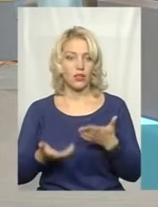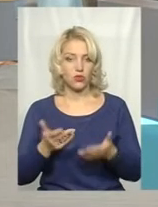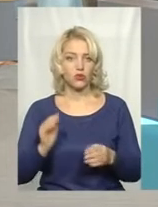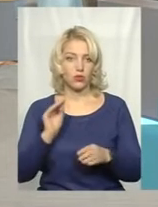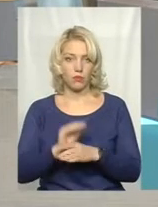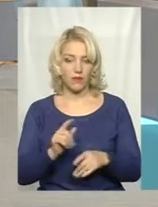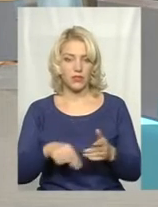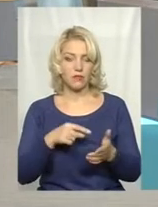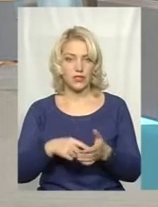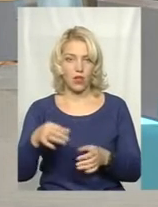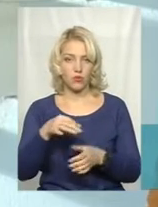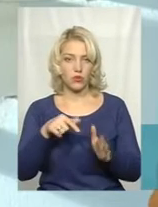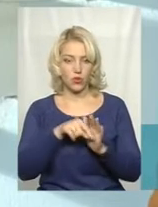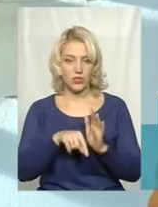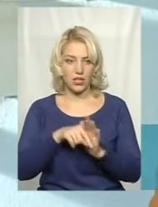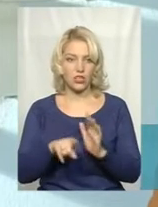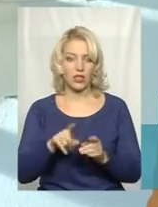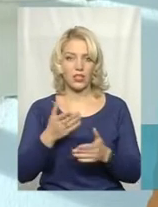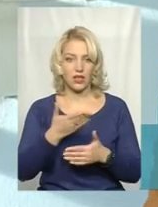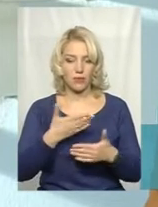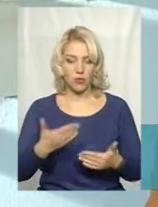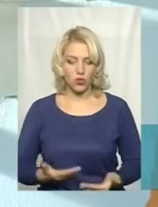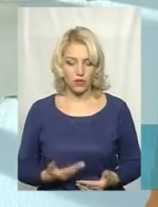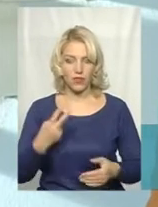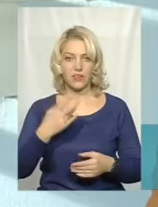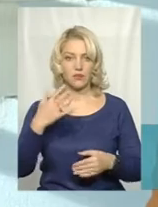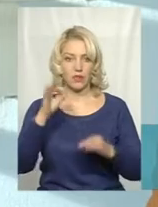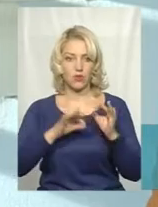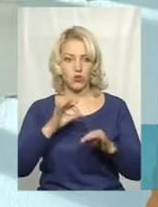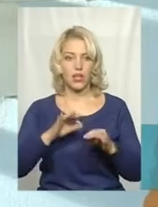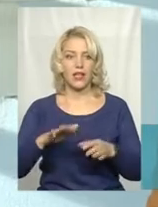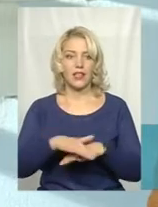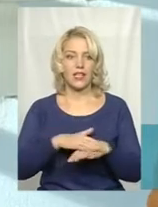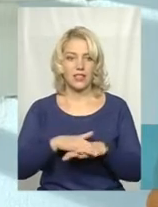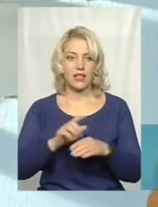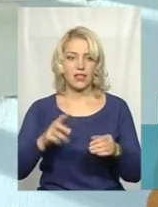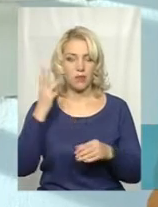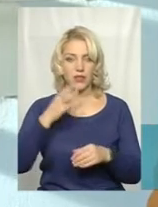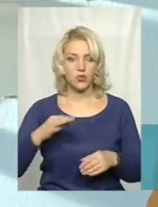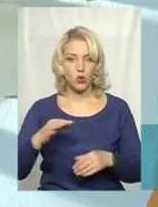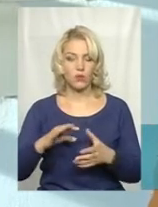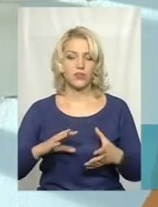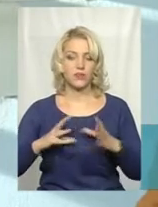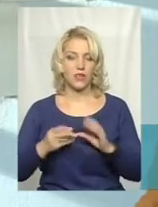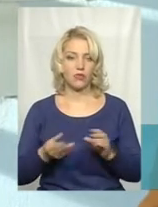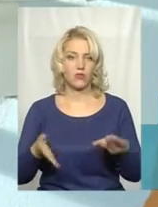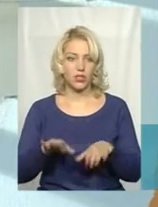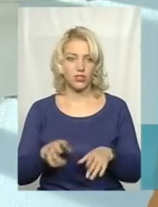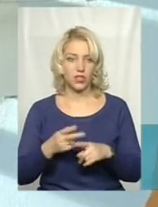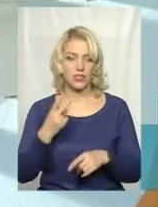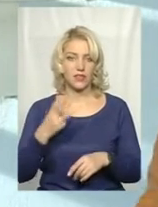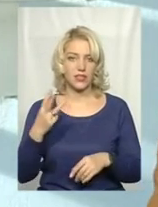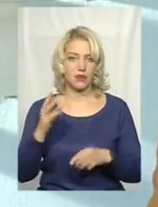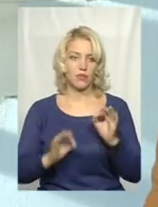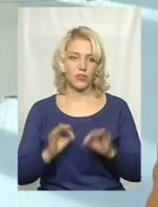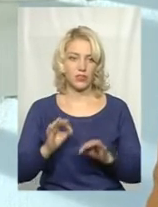додати ще міста обласного значення, в яких, як ми з вами знаємо, проживає 25% населення Хмельницької області, то залишається лише 23%